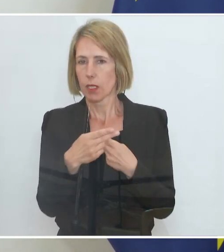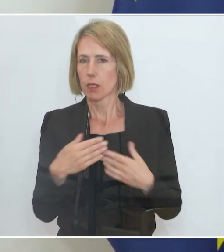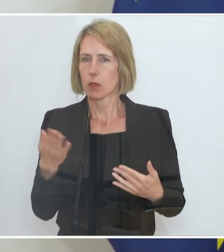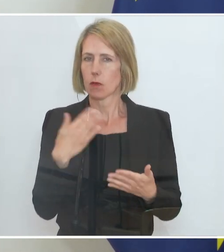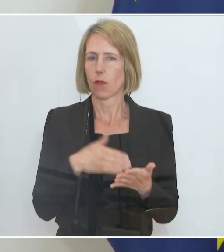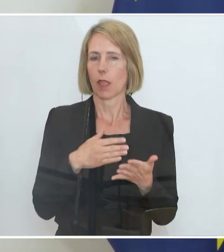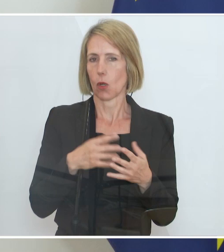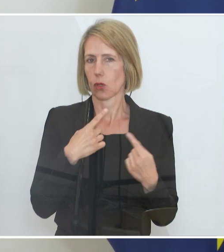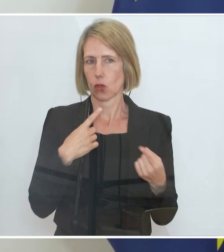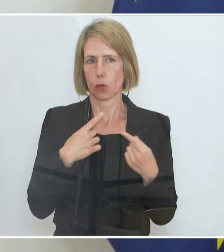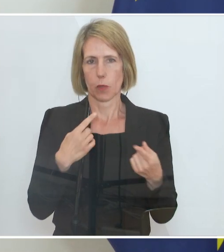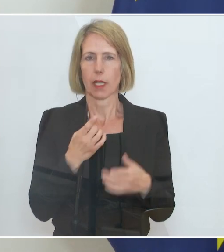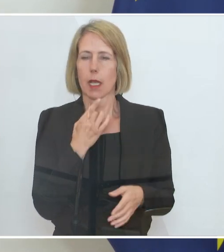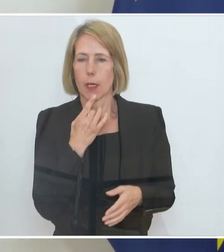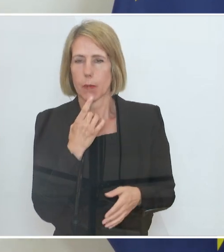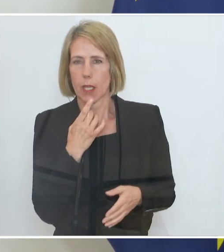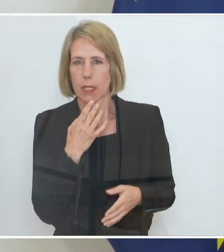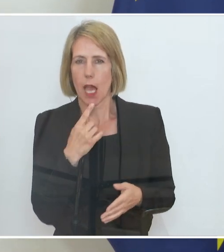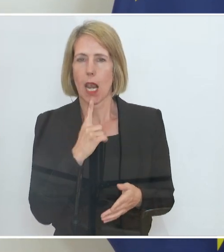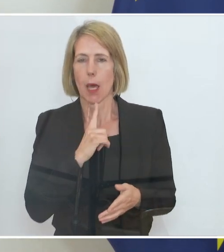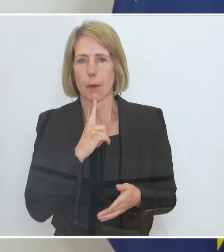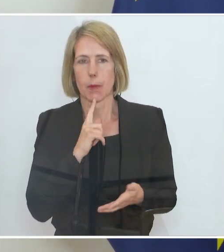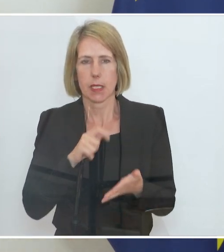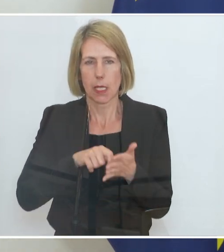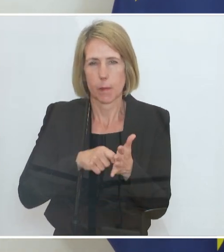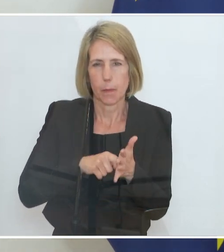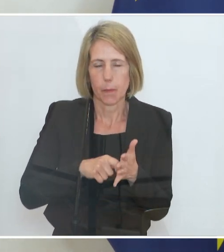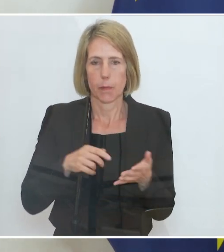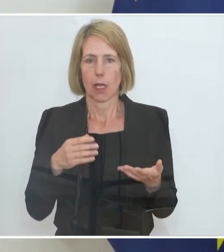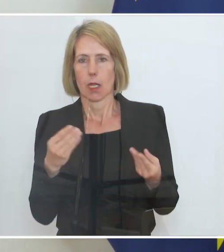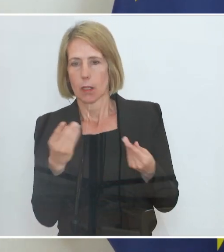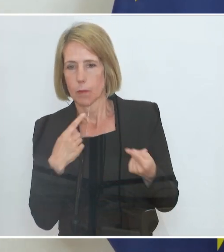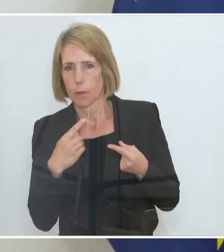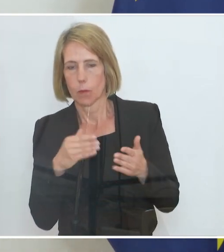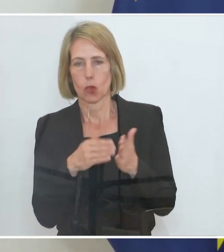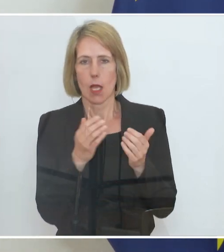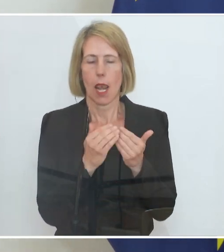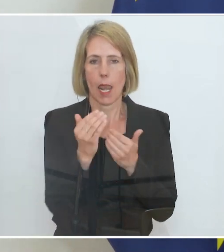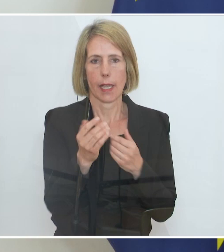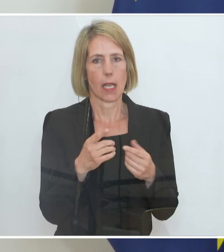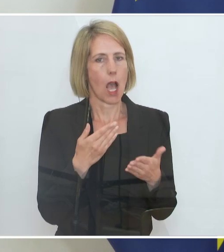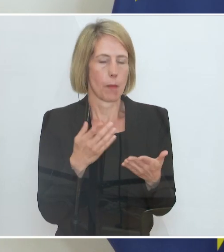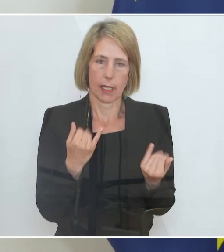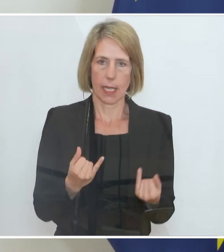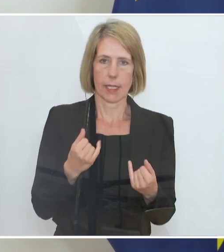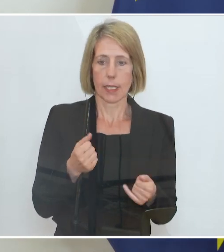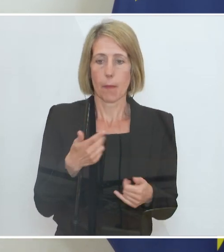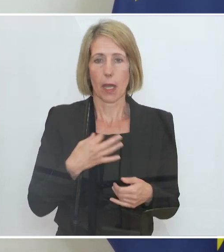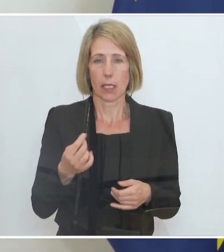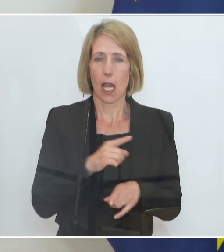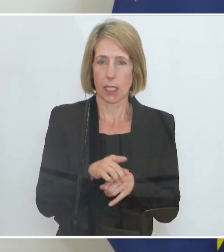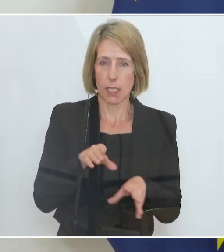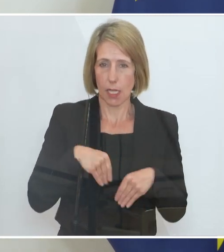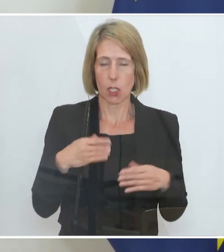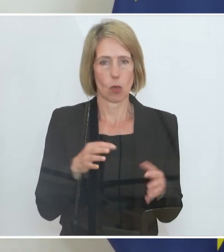einig. Der Teufel steckt halt im Detail. Ein paar kleine Schrauben haben wir noch ausdifferenziert und daher gibt es jetzt eine gute Lösung. Und ich bin eigentlich froh, dass wir uns die paar Tage noch Zeit gelassen haben. Es